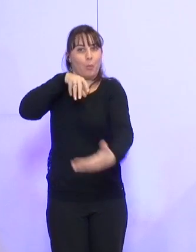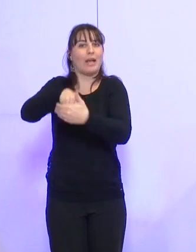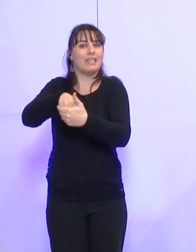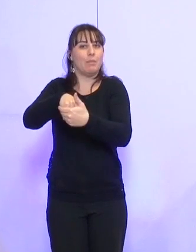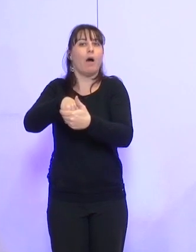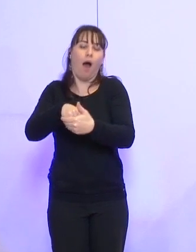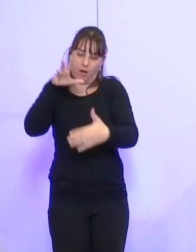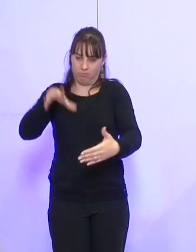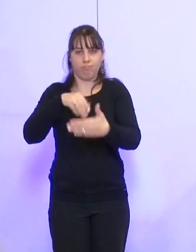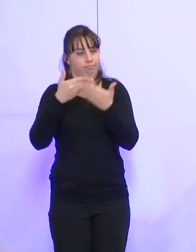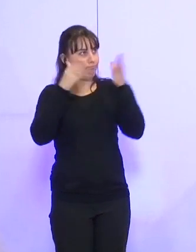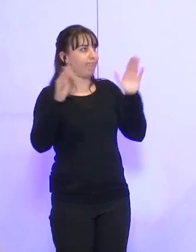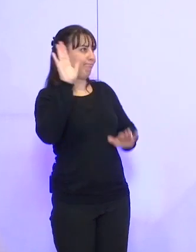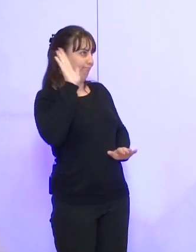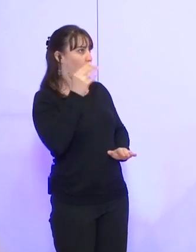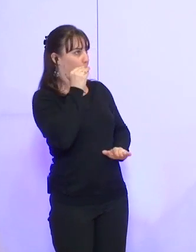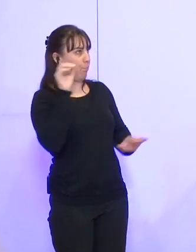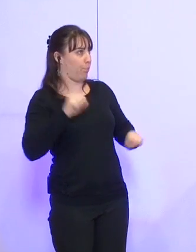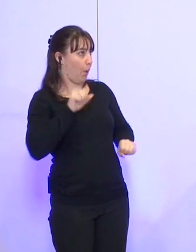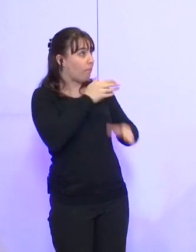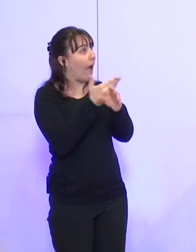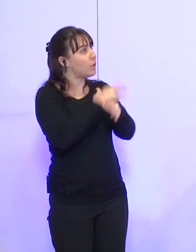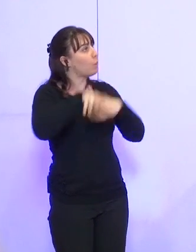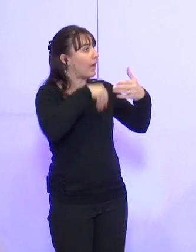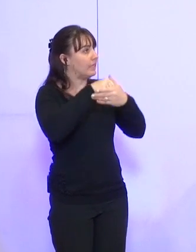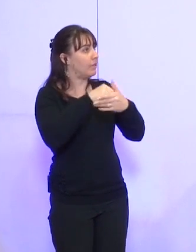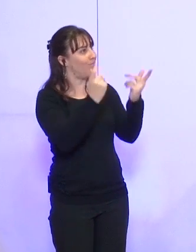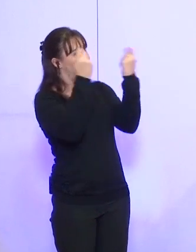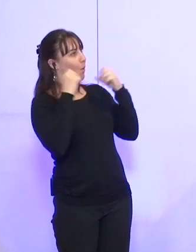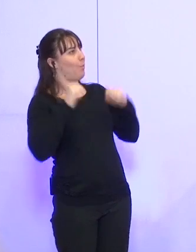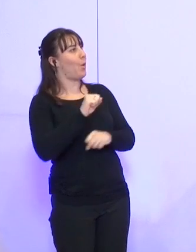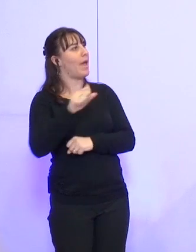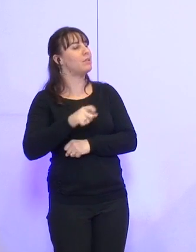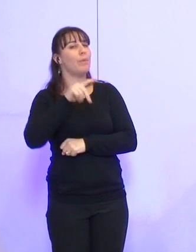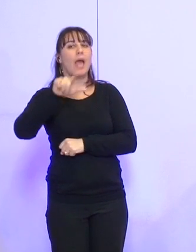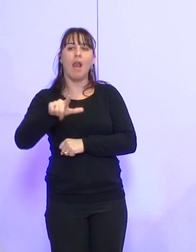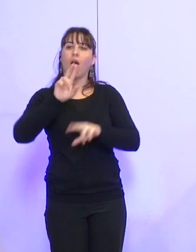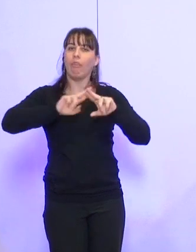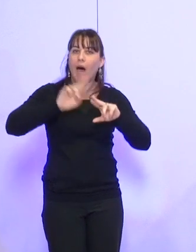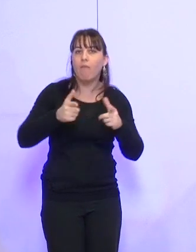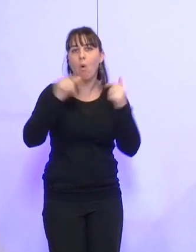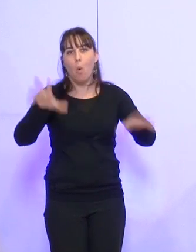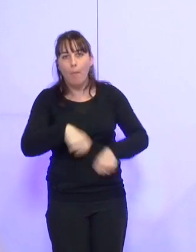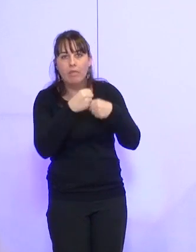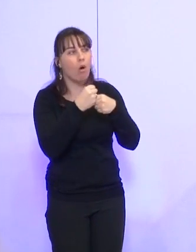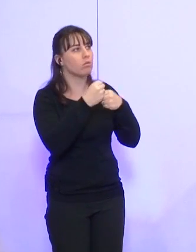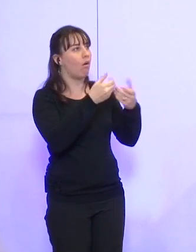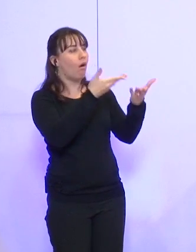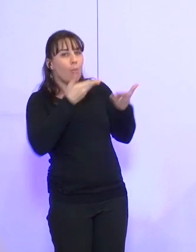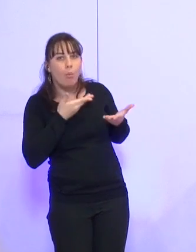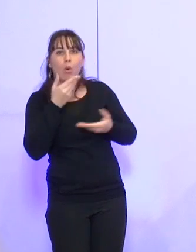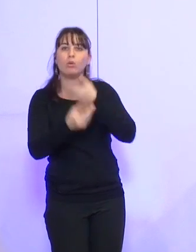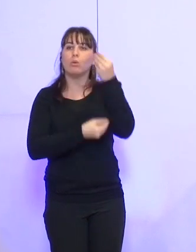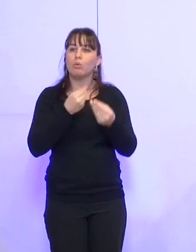la société publique locale pour pouvoir leur attribuer à la SPL des travaux, des compétences et